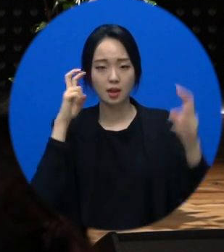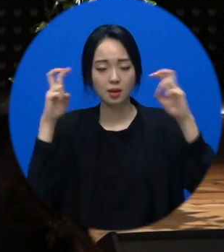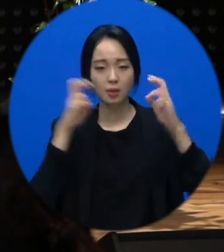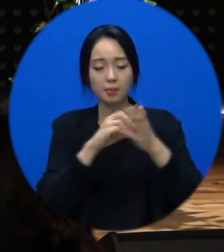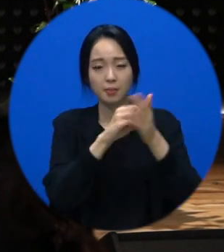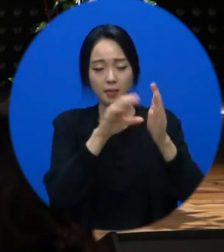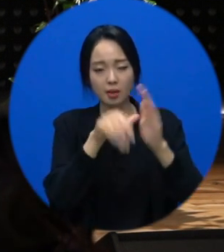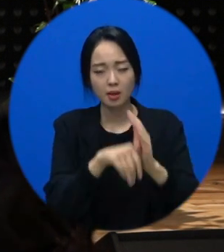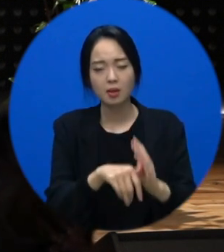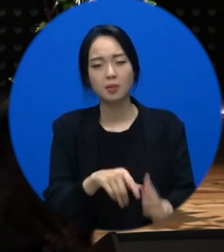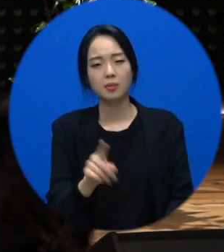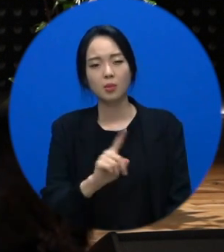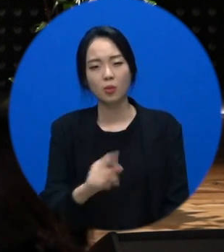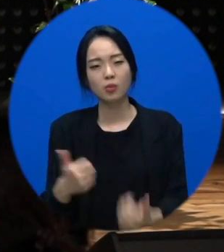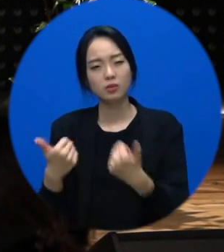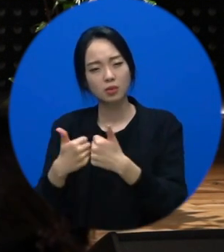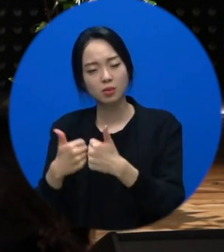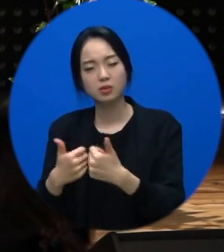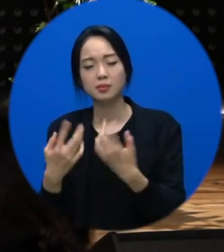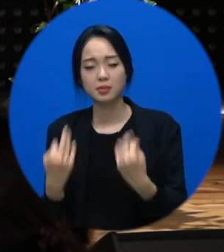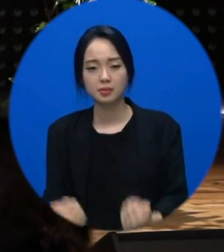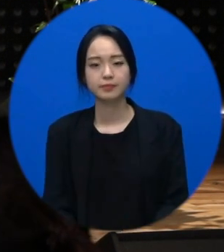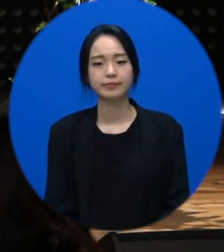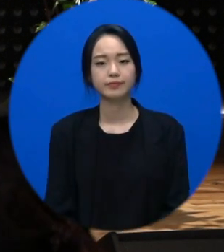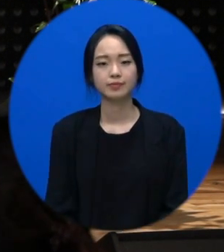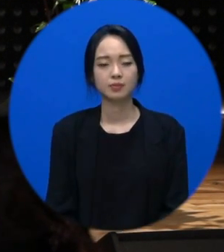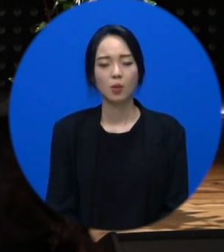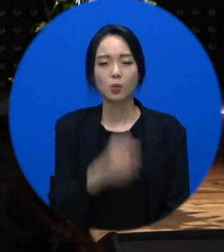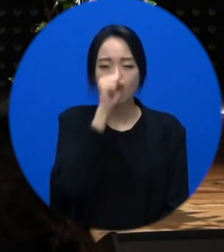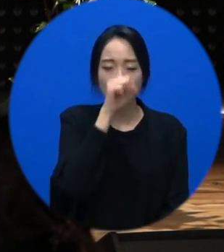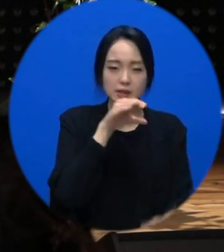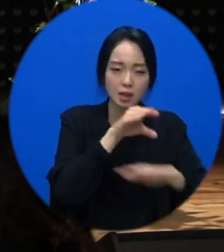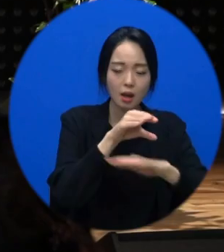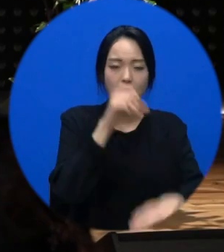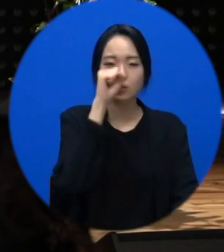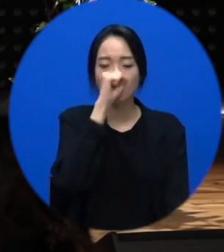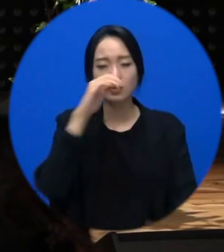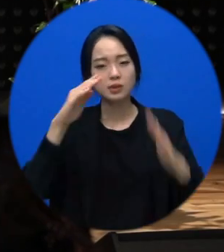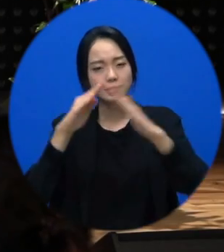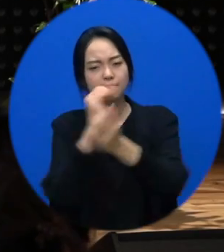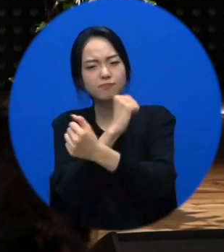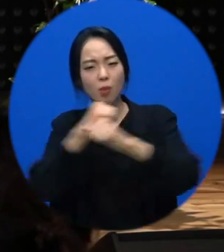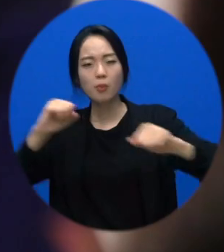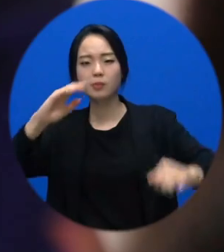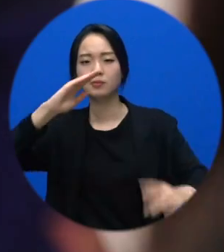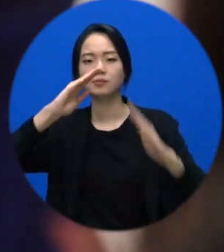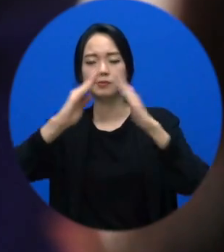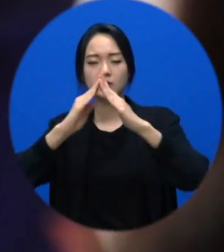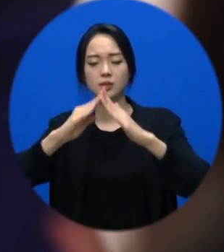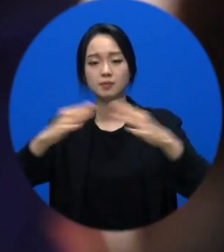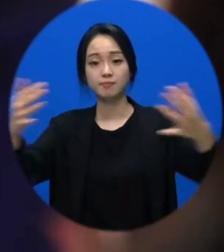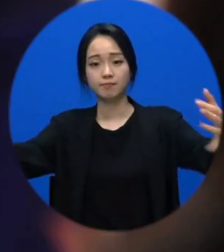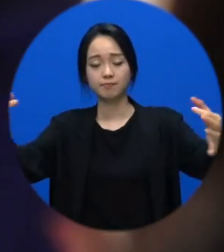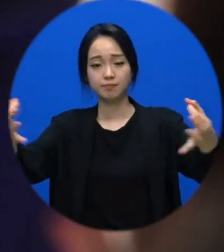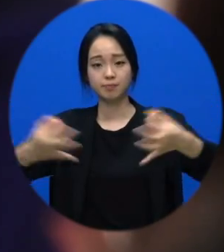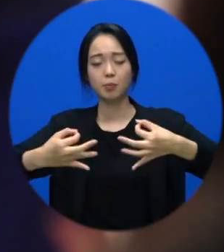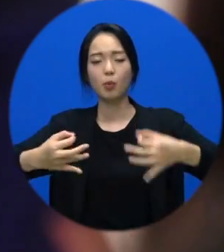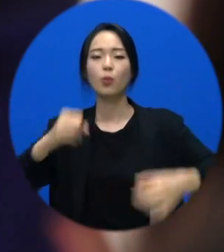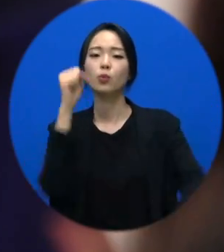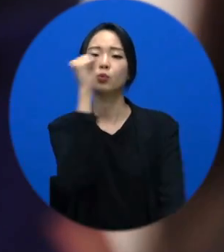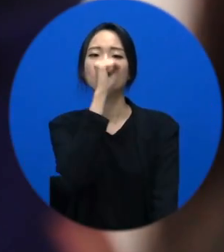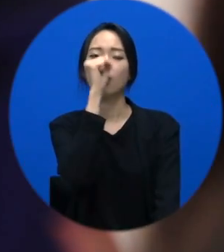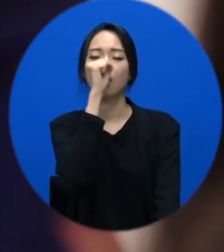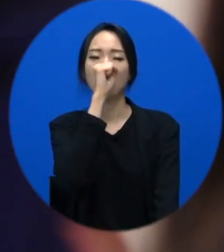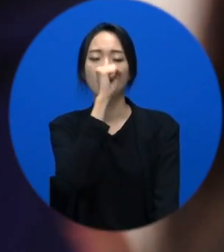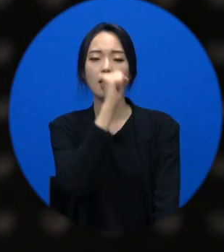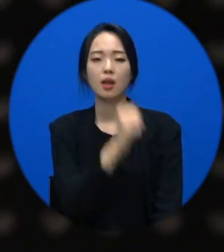있고요. 좋은 차와 넓은 집 다른 사람 보기에 좋죠? 네 좋죠. 좋죠. 그걸 하려고